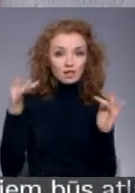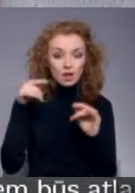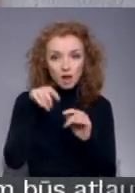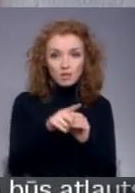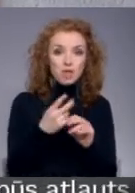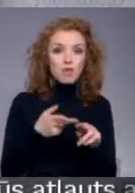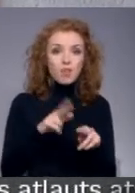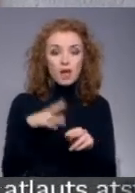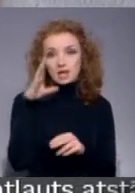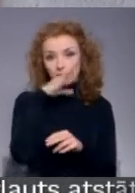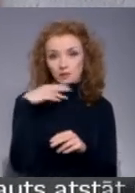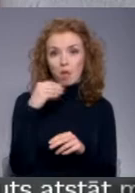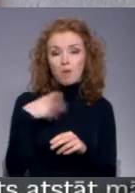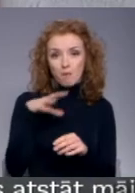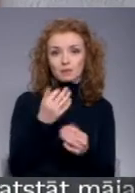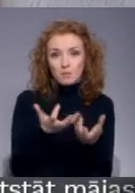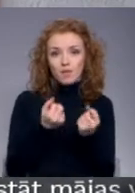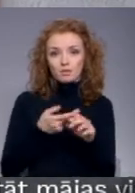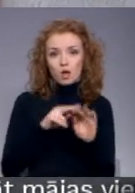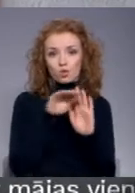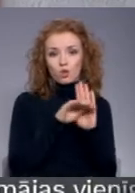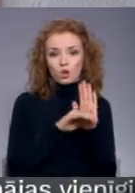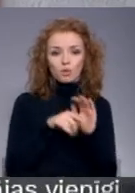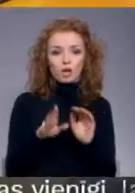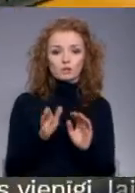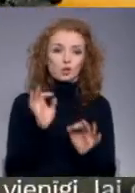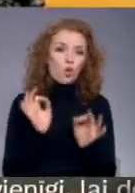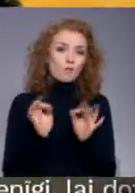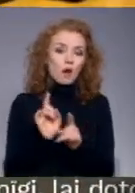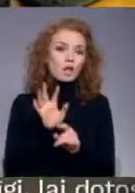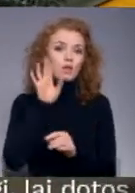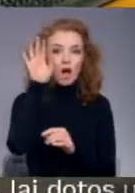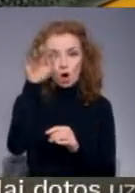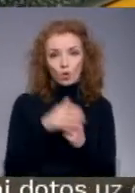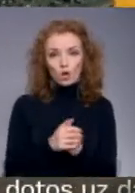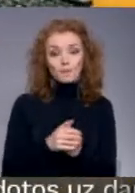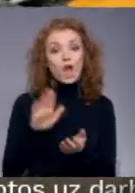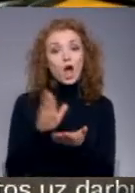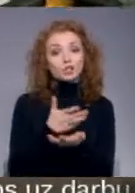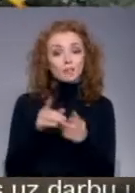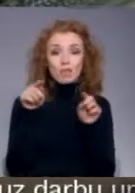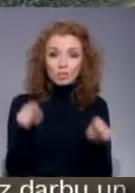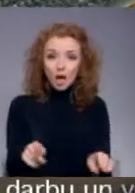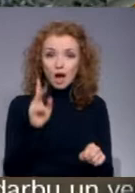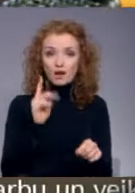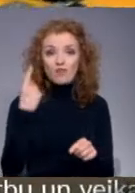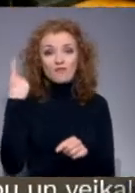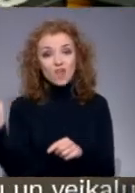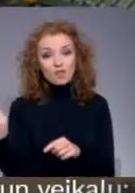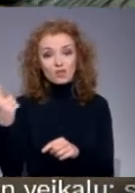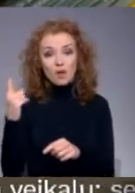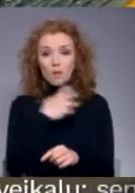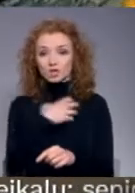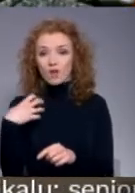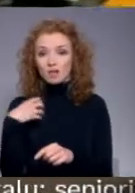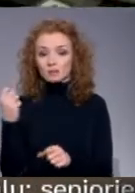šādas iespējas mēs šādu nolikumu pieņemsim, es domāju, ka tas būtu tikai normāli arī nākotnē. Atšķirība gan ir tā, ka vienā pašvaldībā deputāti strādā